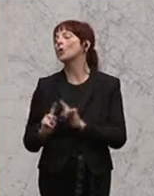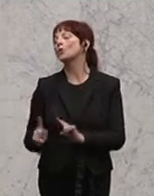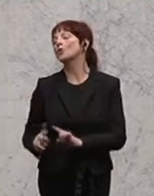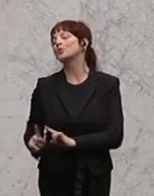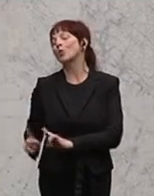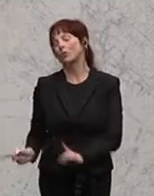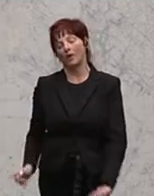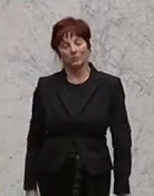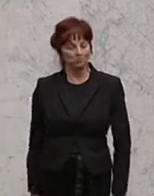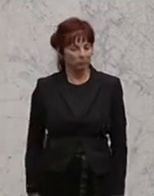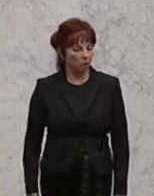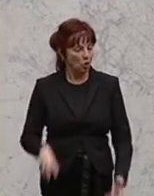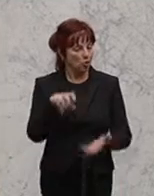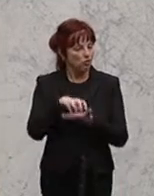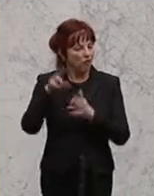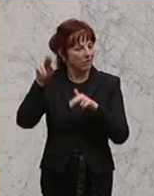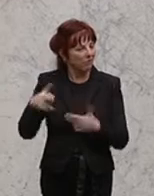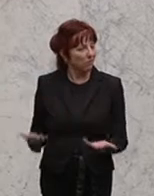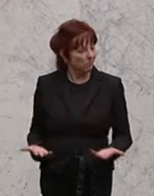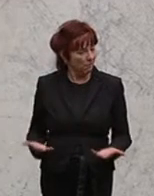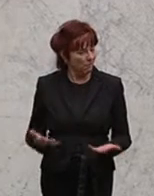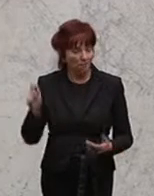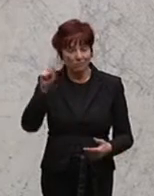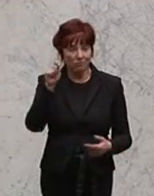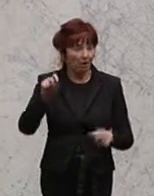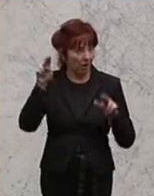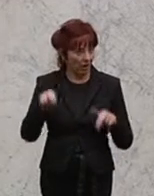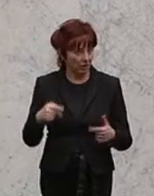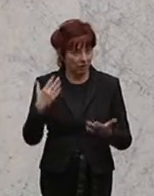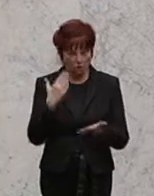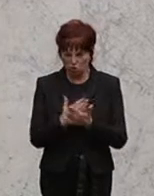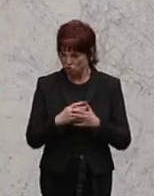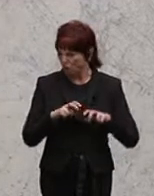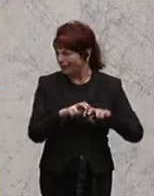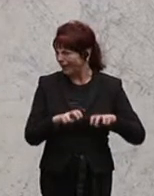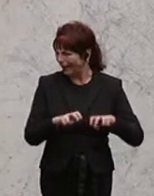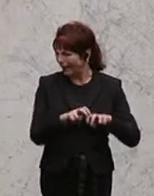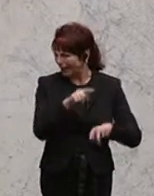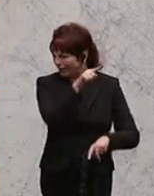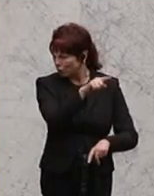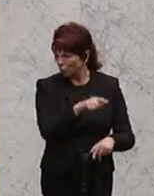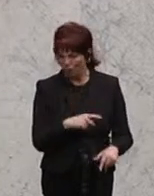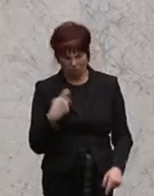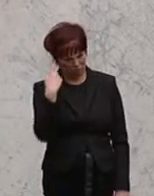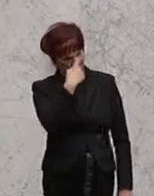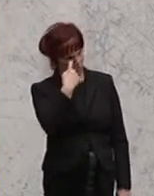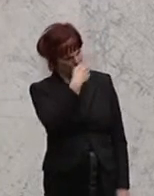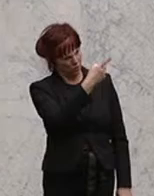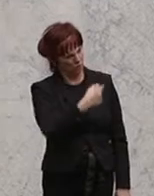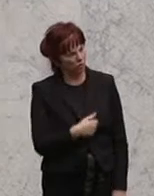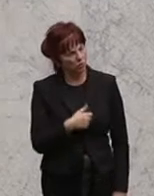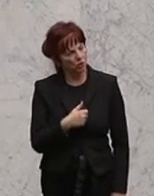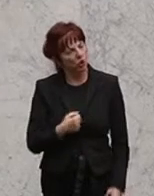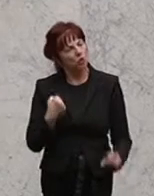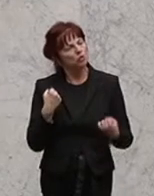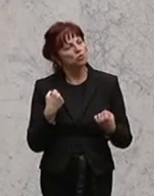Bei den Stadträten, beim Wahlrecht. Ich habe mich schon bei Griechenland gewundert, dass dort die stärkste